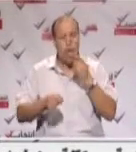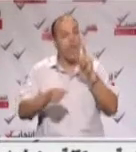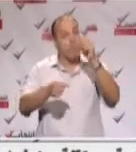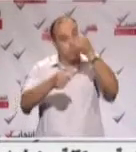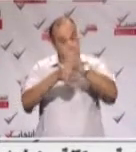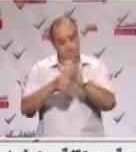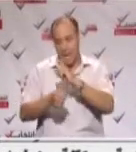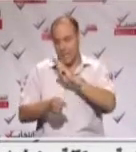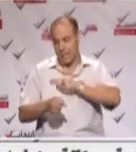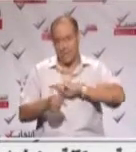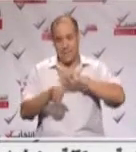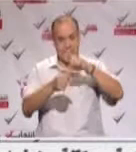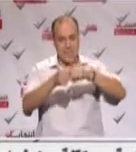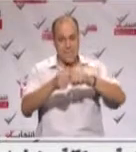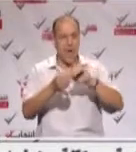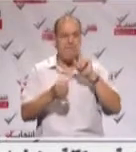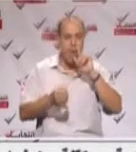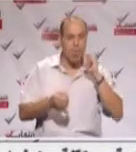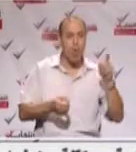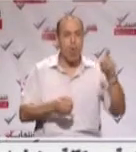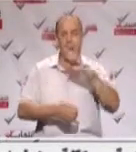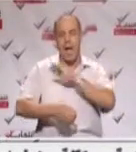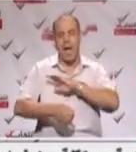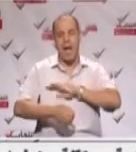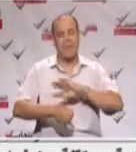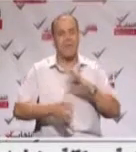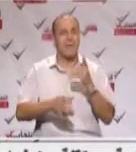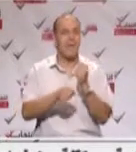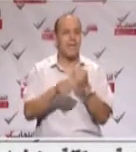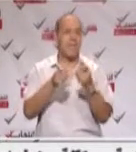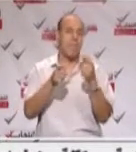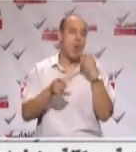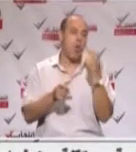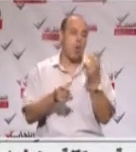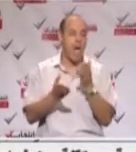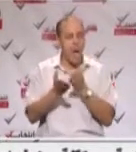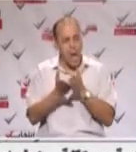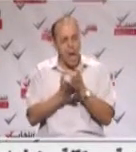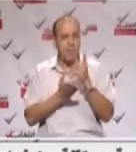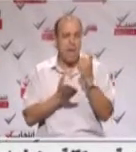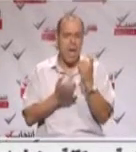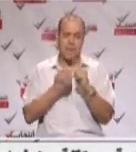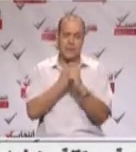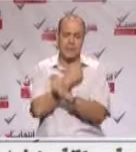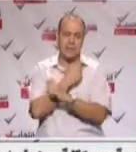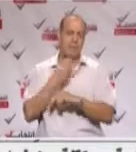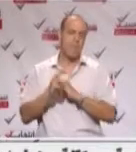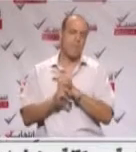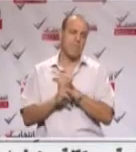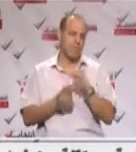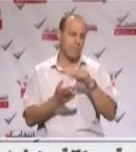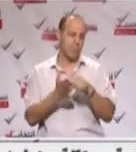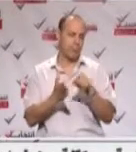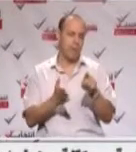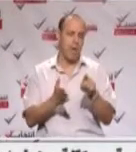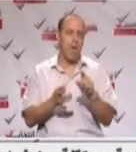اجتماعية السينساس لأبنائنا وبناتنا عمال وعملات المحامل وحقهم في يوم راحة كل أسبوع خالص الأجر